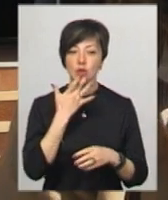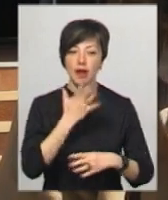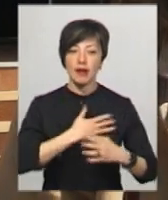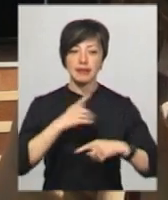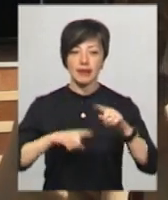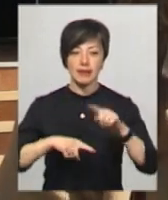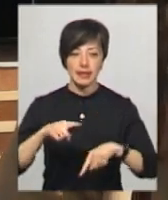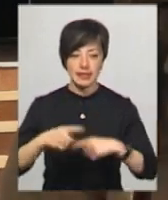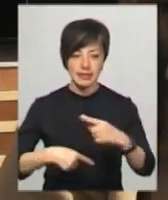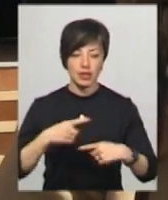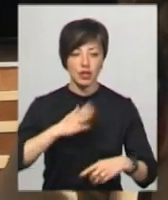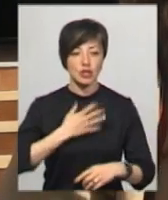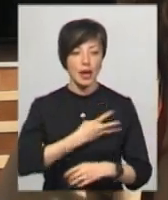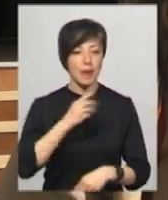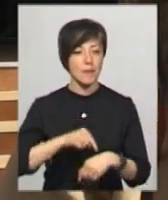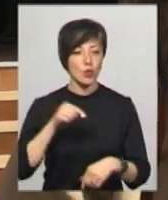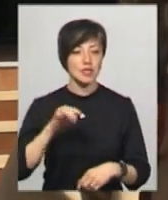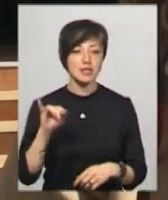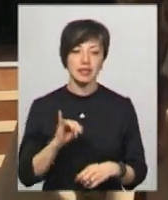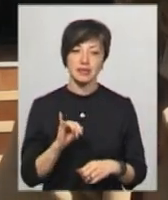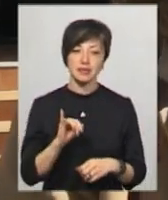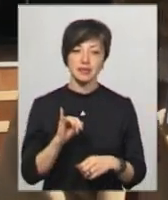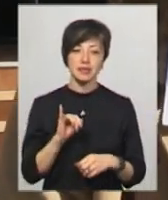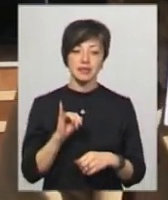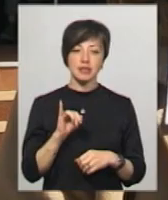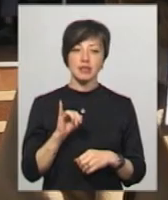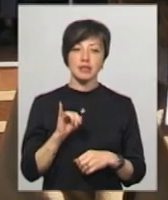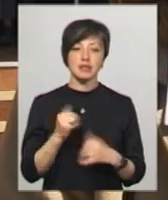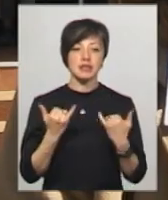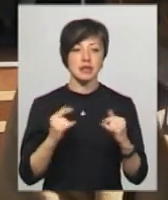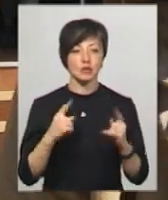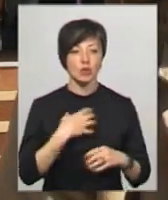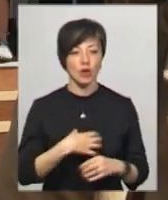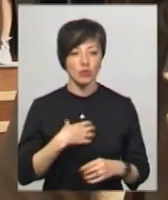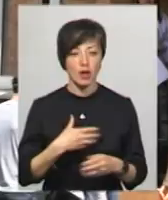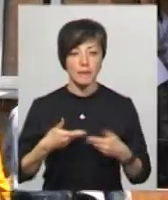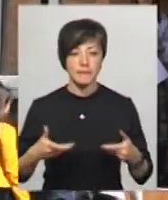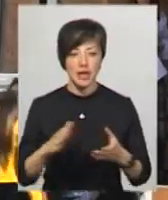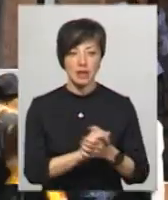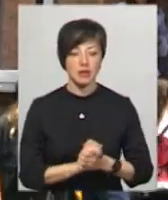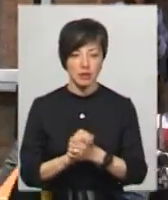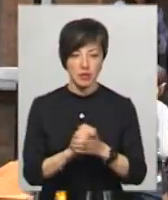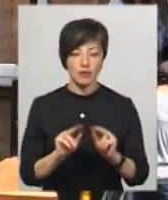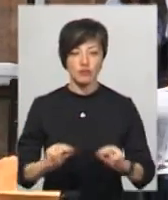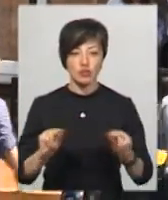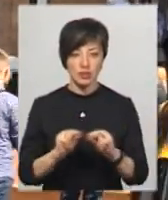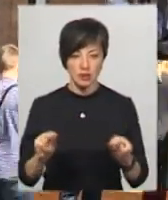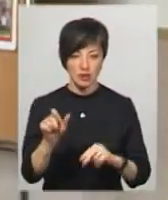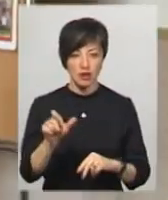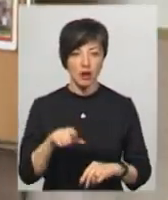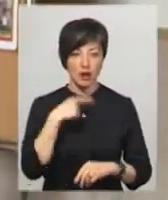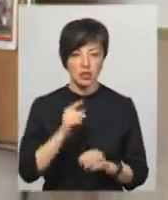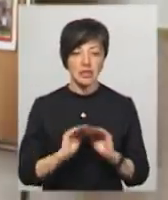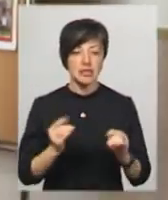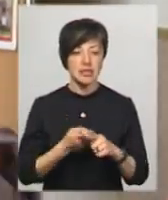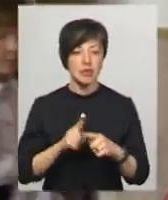традицій, наших емоцій. І, ви знаєте, це зараз дуже актуально, тому що ми єднаємось». Вчителька Олена Олитич каже,